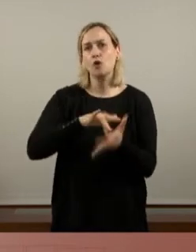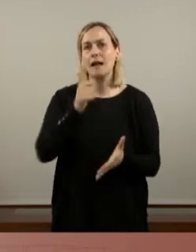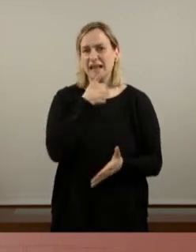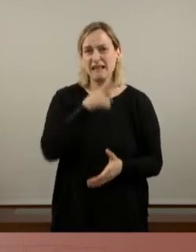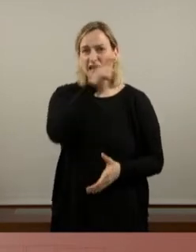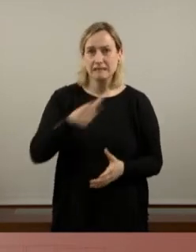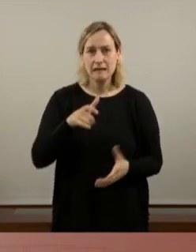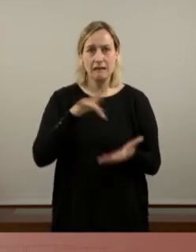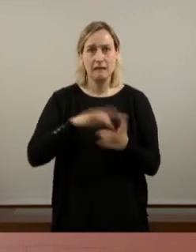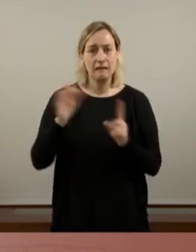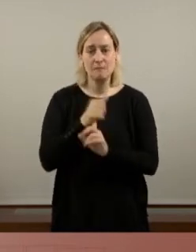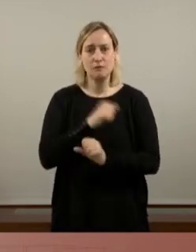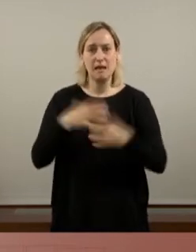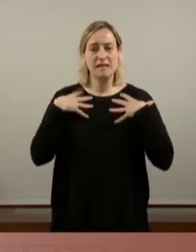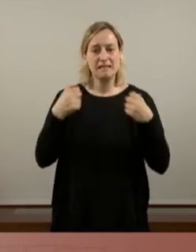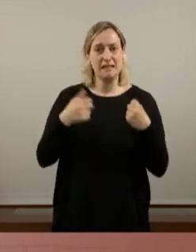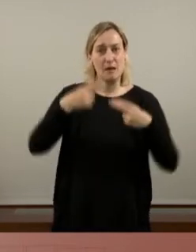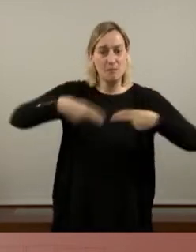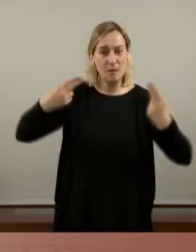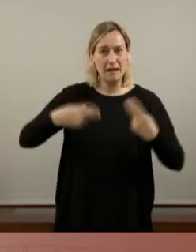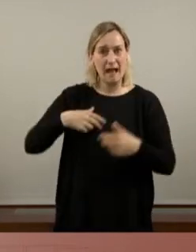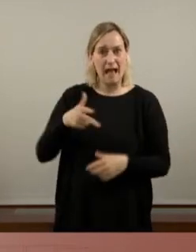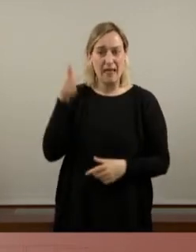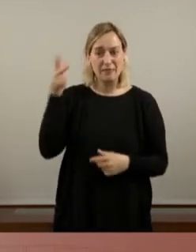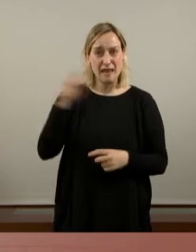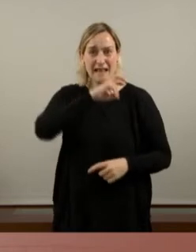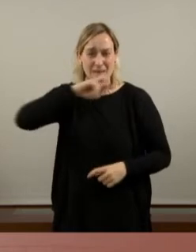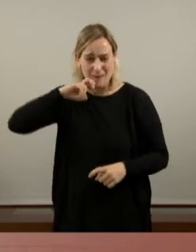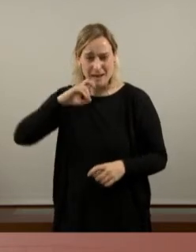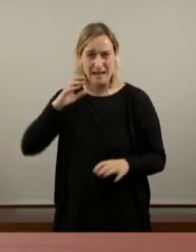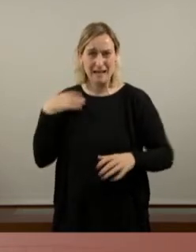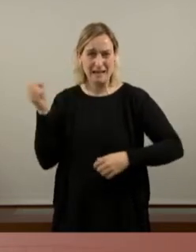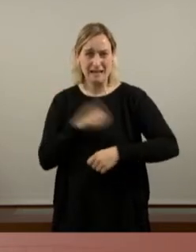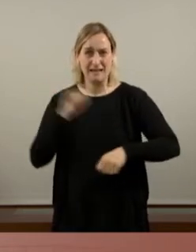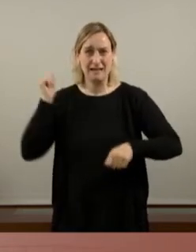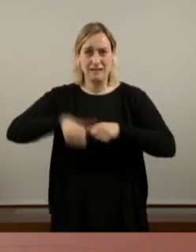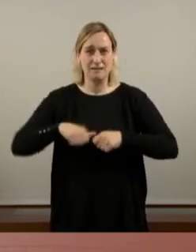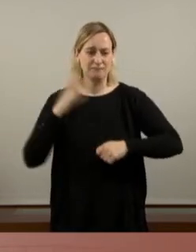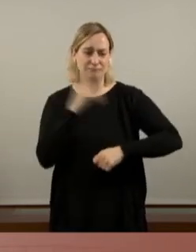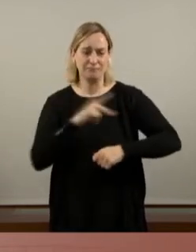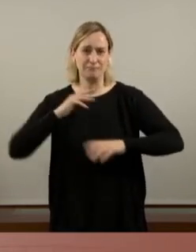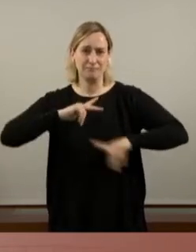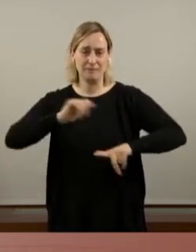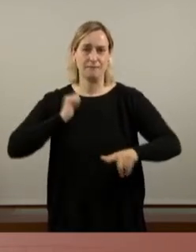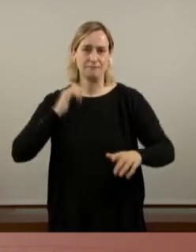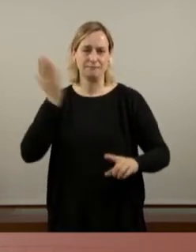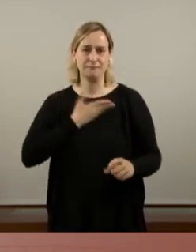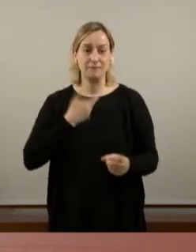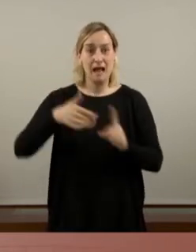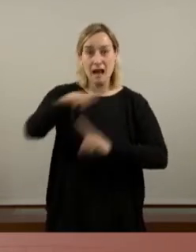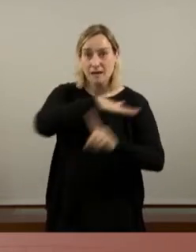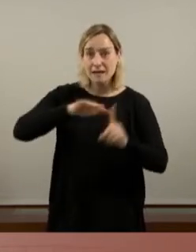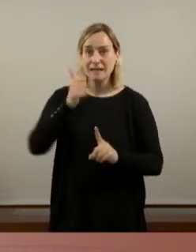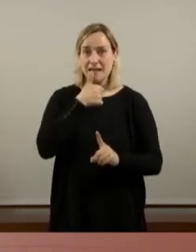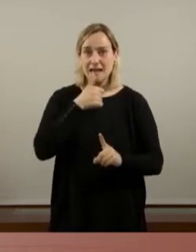troba a la sanitat pública el seu dret més preuat després d'anys de saqueig de la socioemergència. Al nostre voltant hi tenim